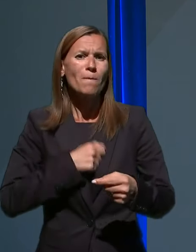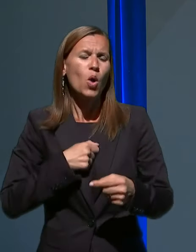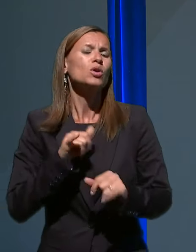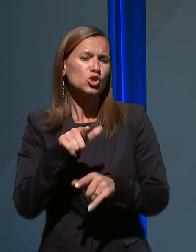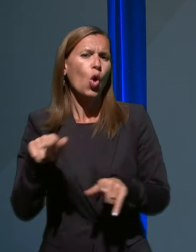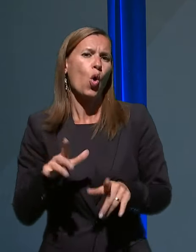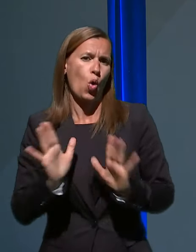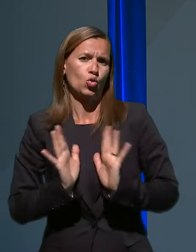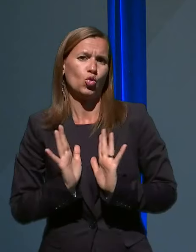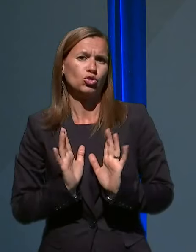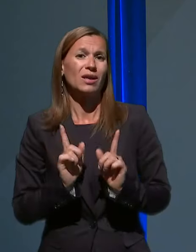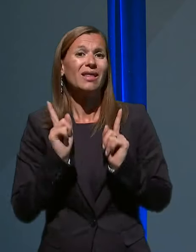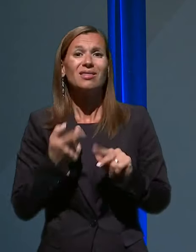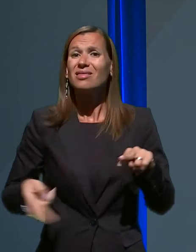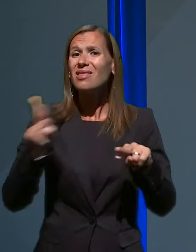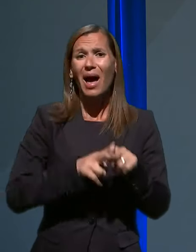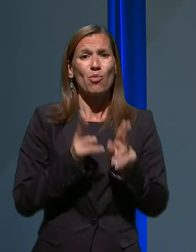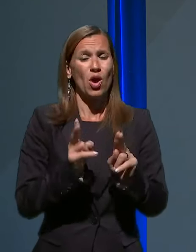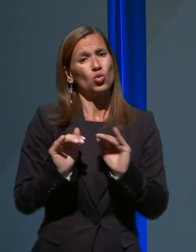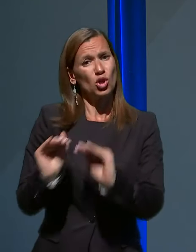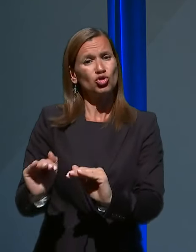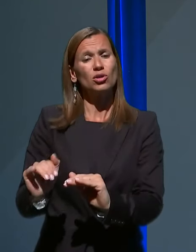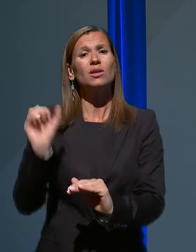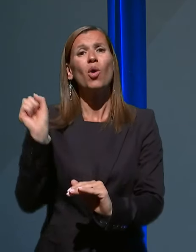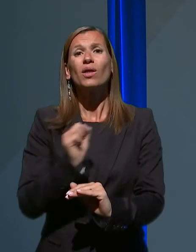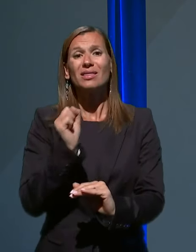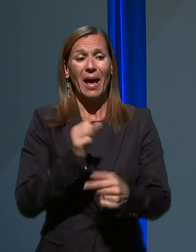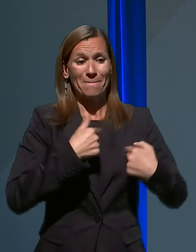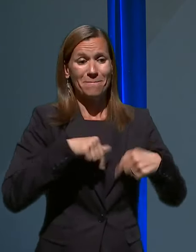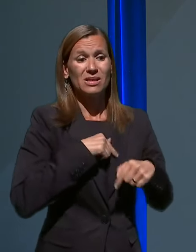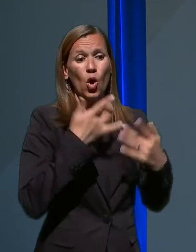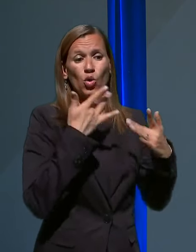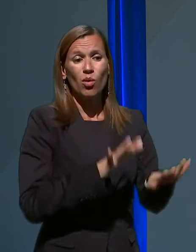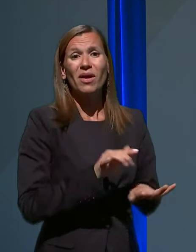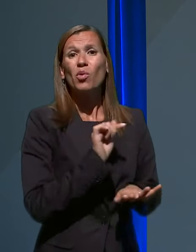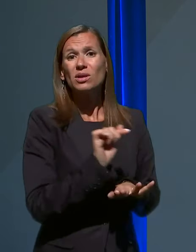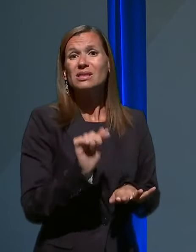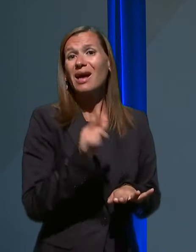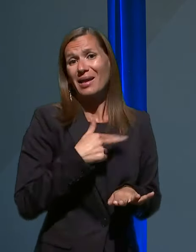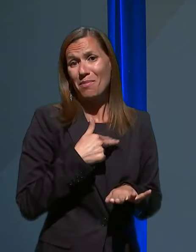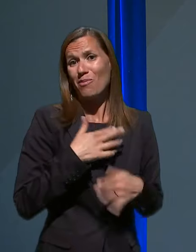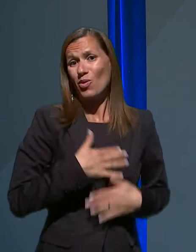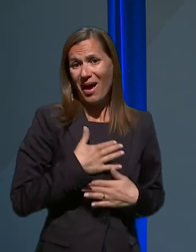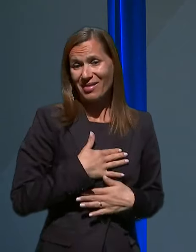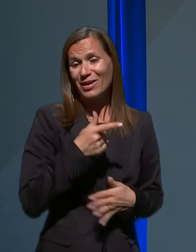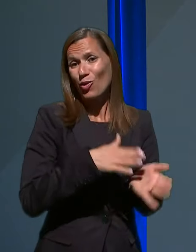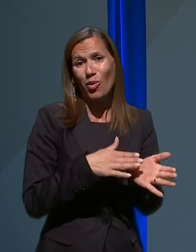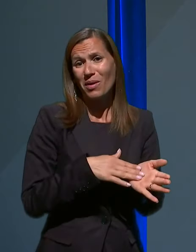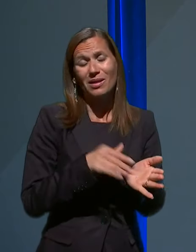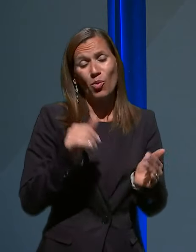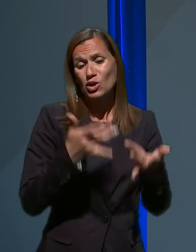lahko edino tako, da se odpovemo temu, kar imamo radi, da se družimo,